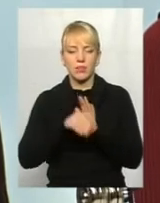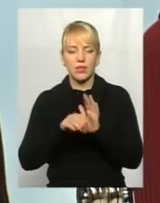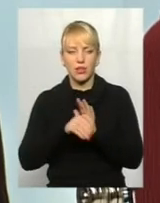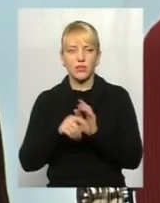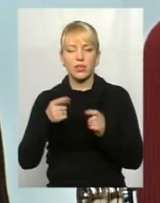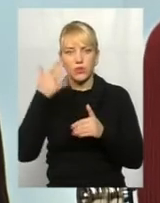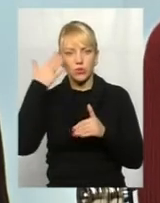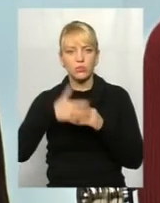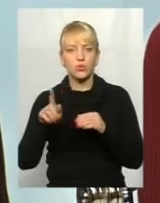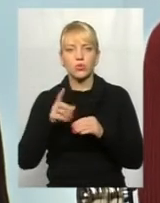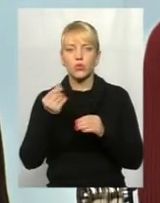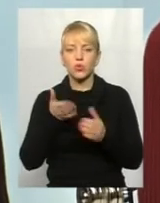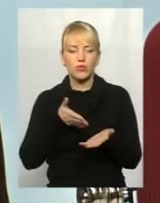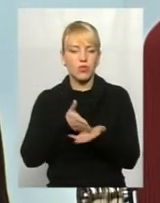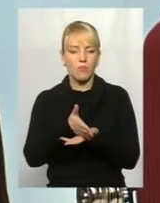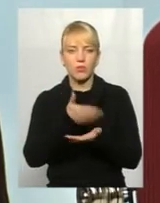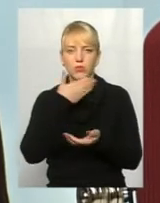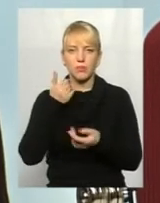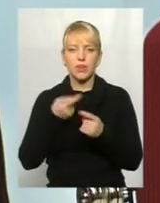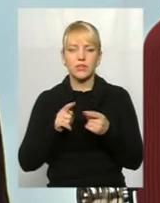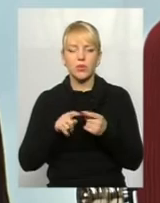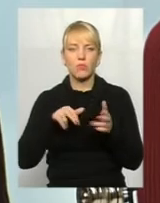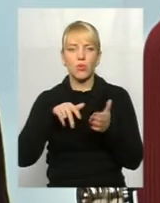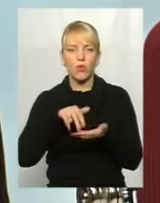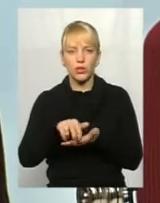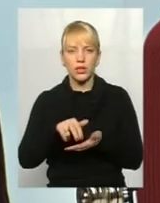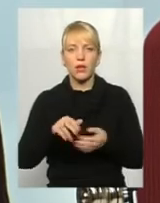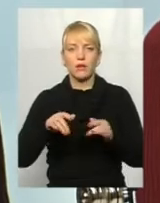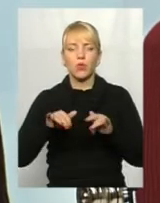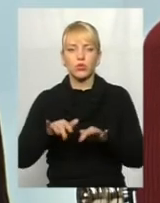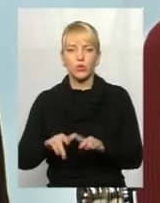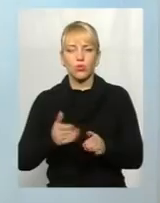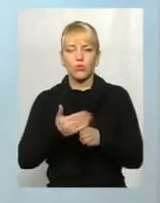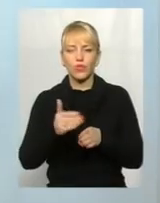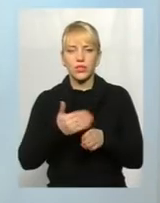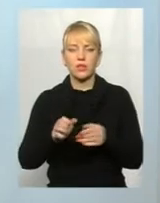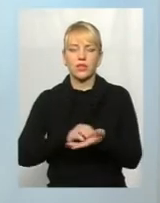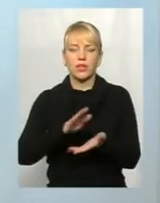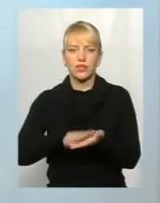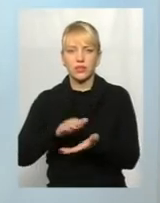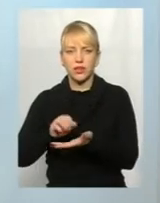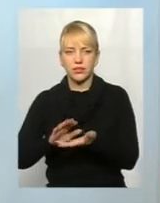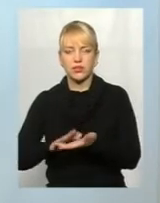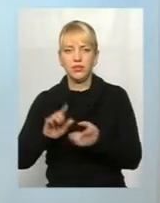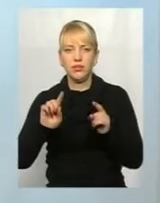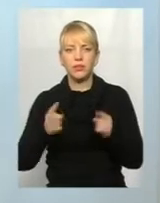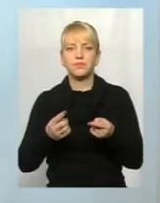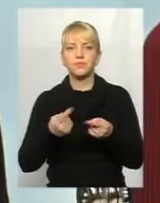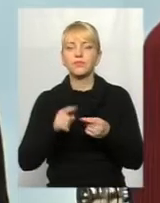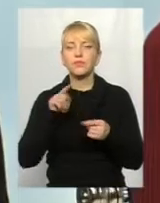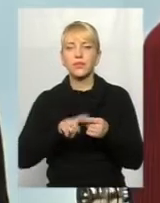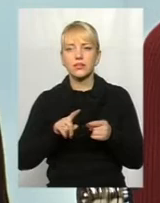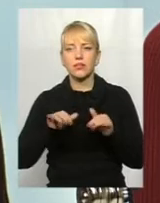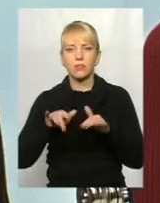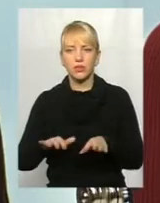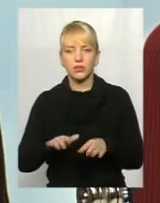кошти не йдуть напряму, вони проходять процедуру виділення, реєстрації, і тому цей процес